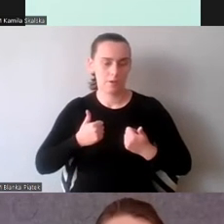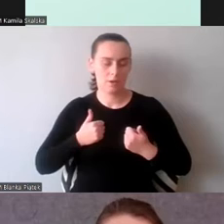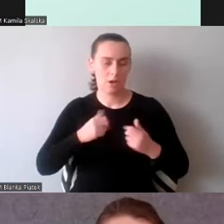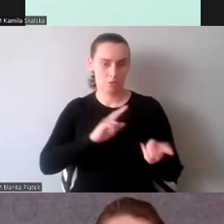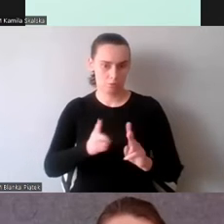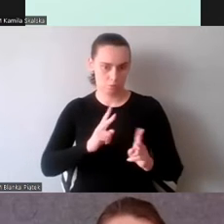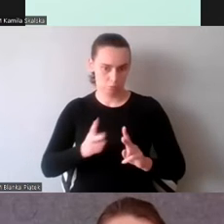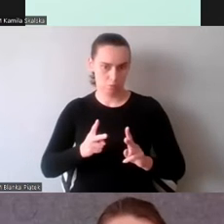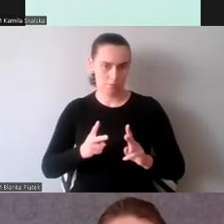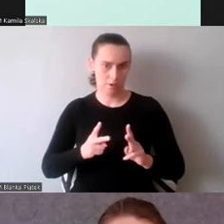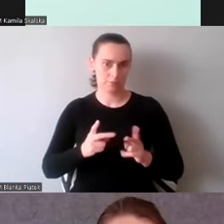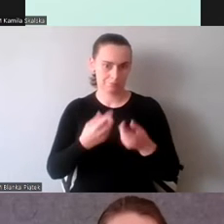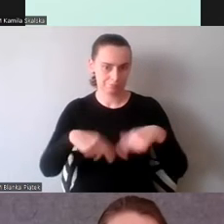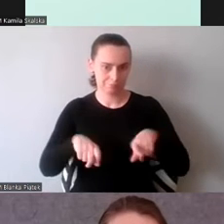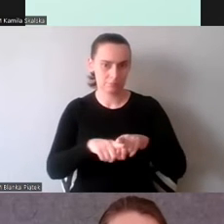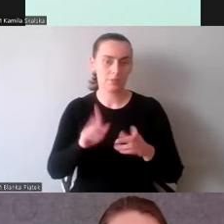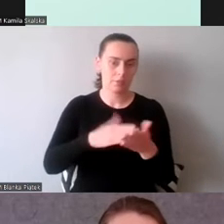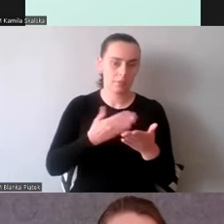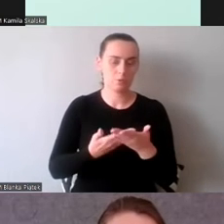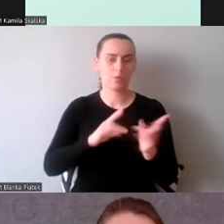przykład w tłumaczeniu środowiskowym.